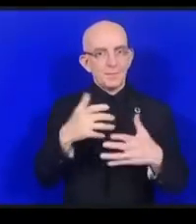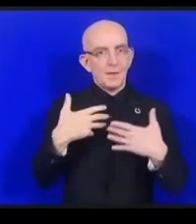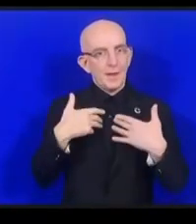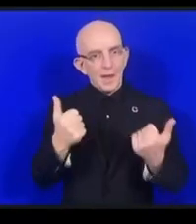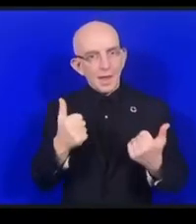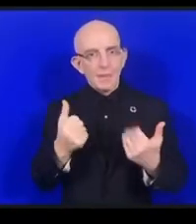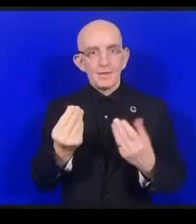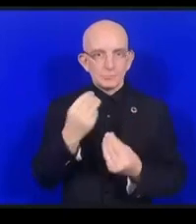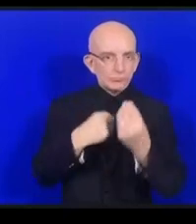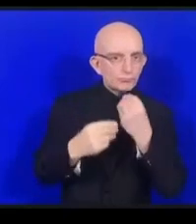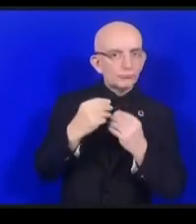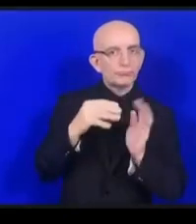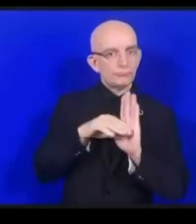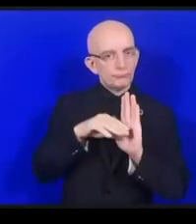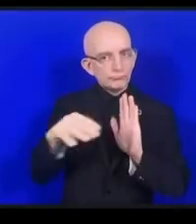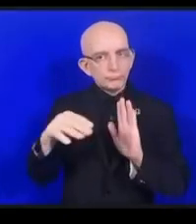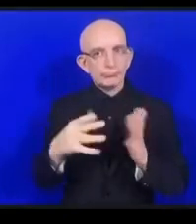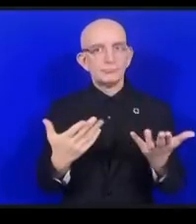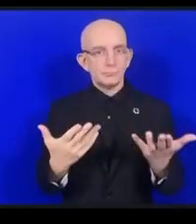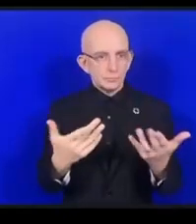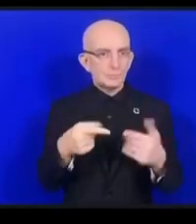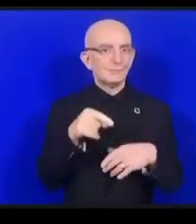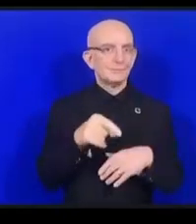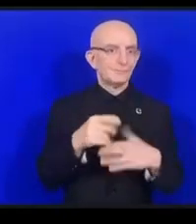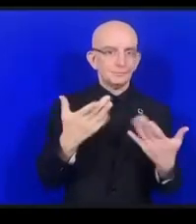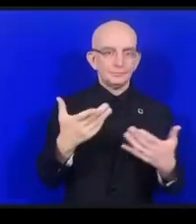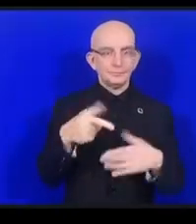価なクリーンなエネルギーそして